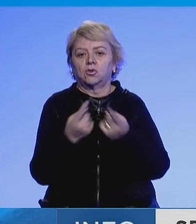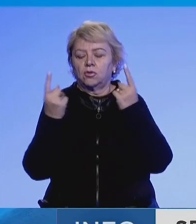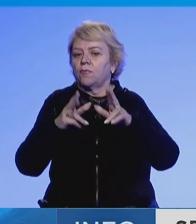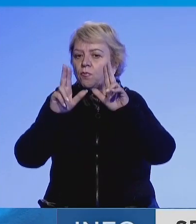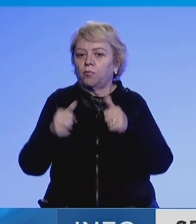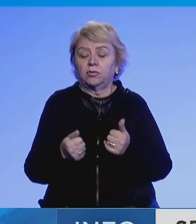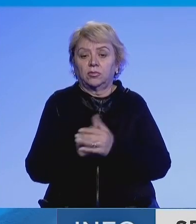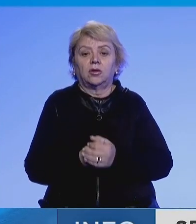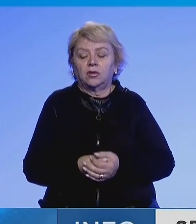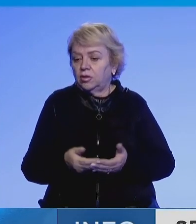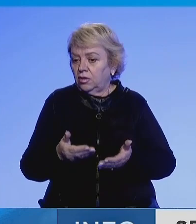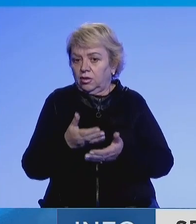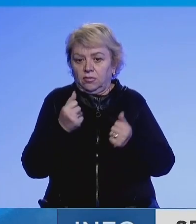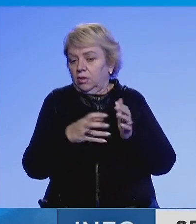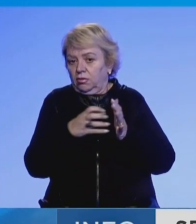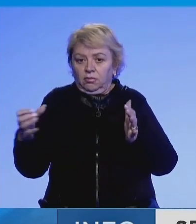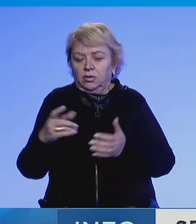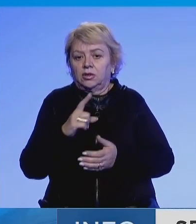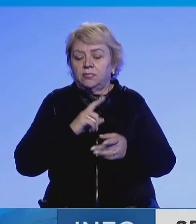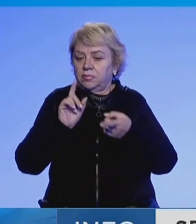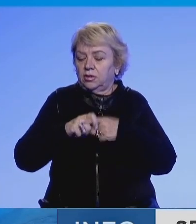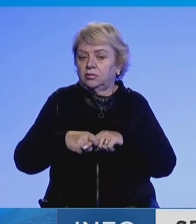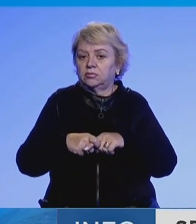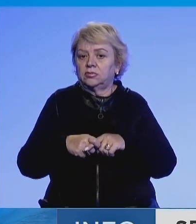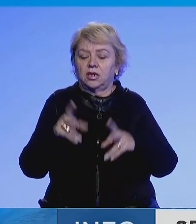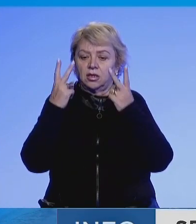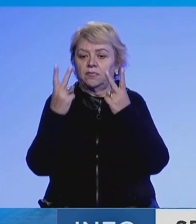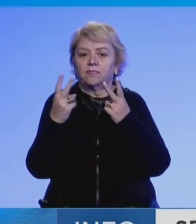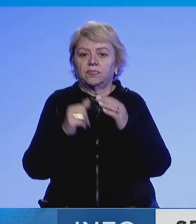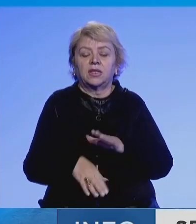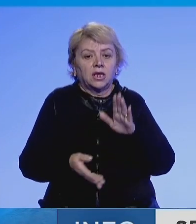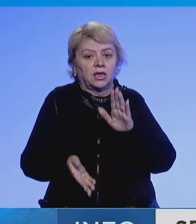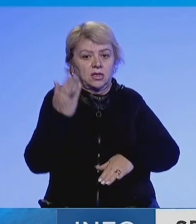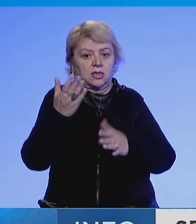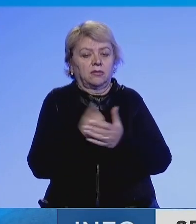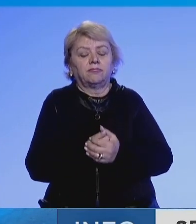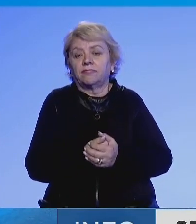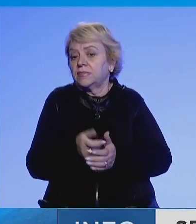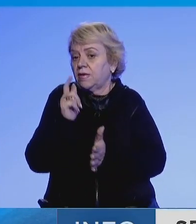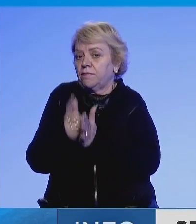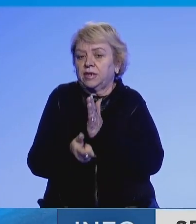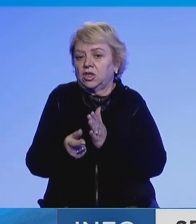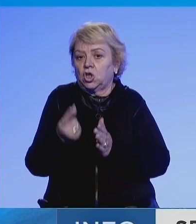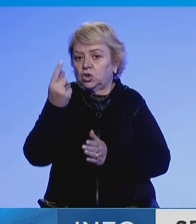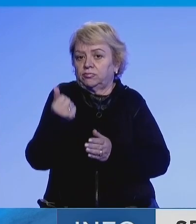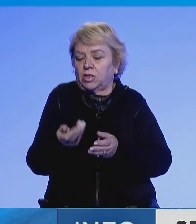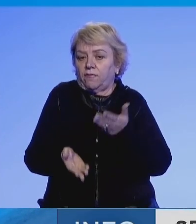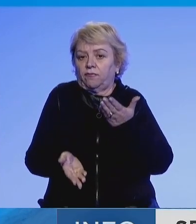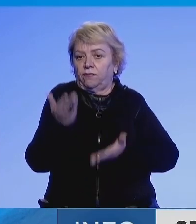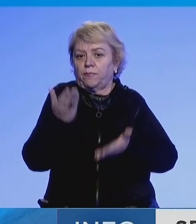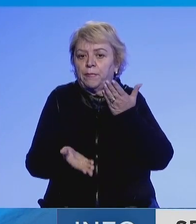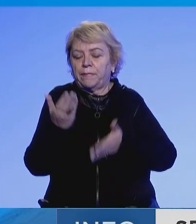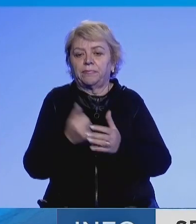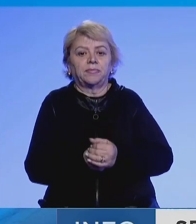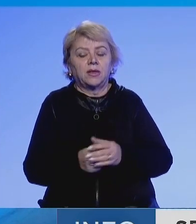kemi munges të papritur apo të vazhdueshme të produkteve themelore, ngritje të papritur apo të menje hershme të qmimeve të produkteve themelore,